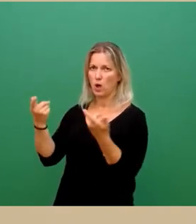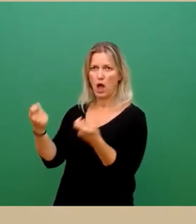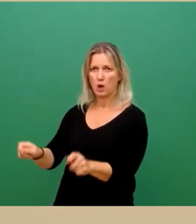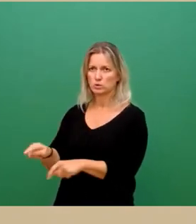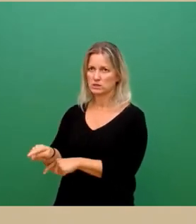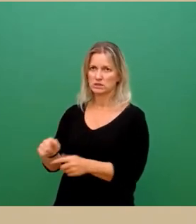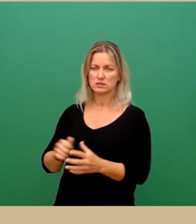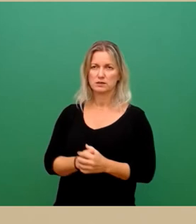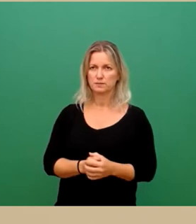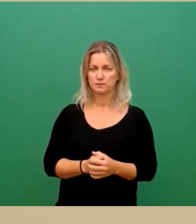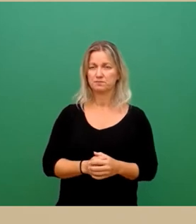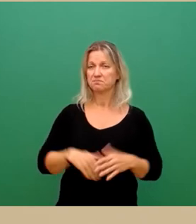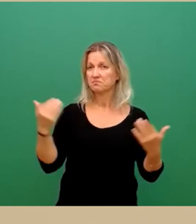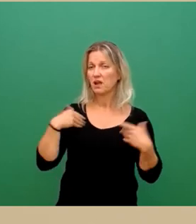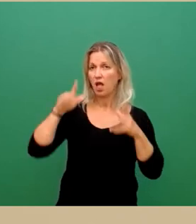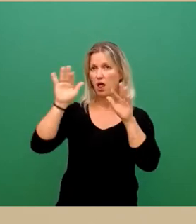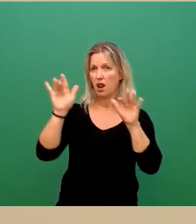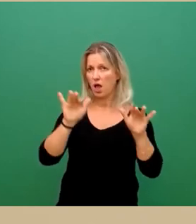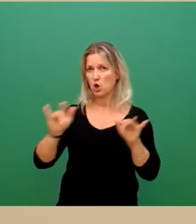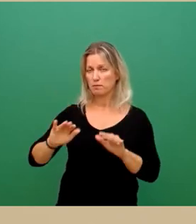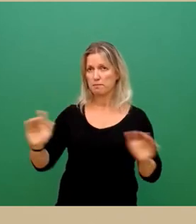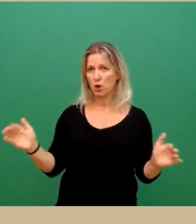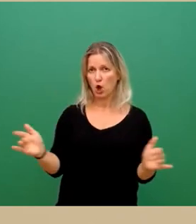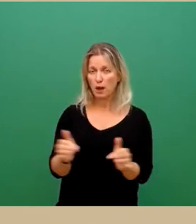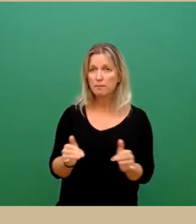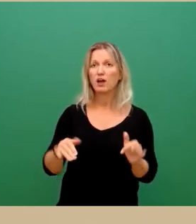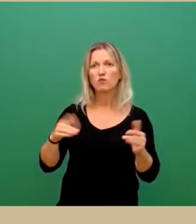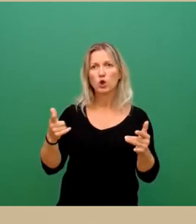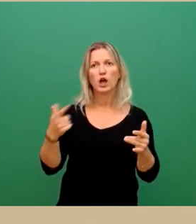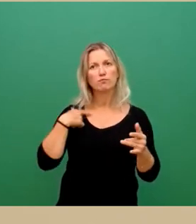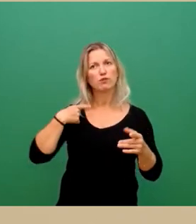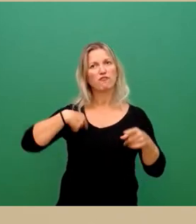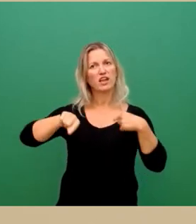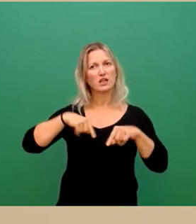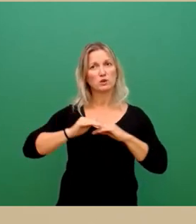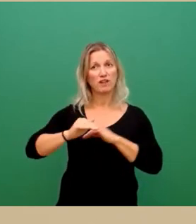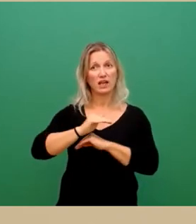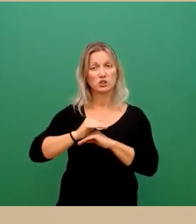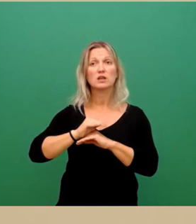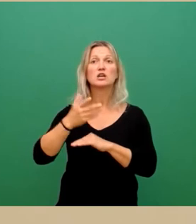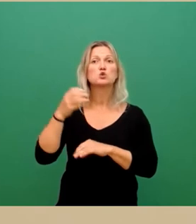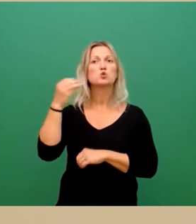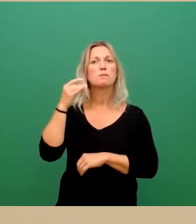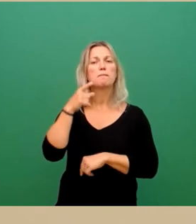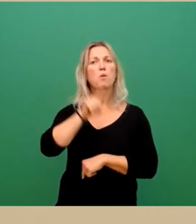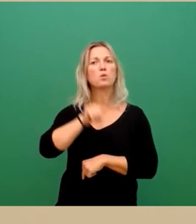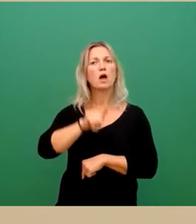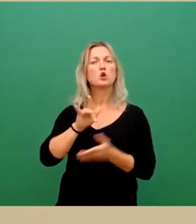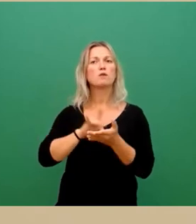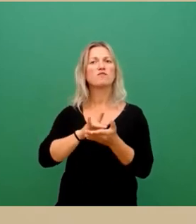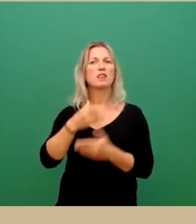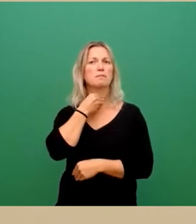Zum Thema Laubberäumung der Vegetationsflächen. In den Sommermonaten erfolgt das nach Bedarf. Dass die Blätter jetzt eher